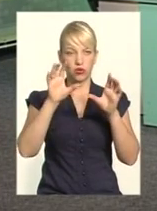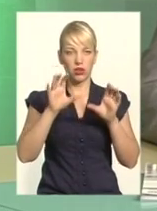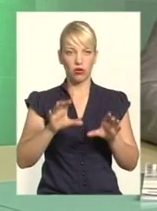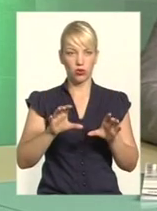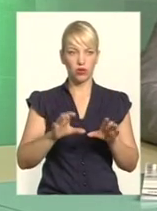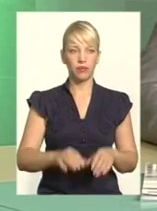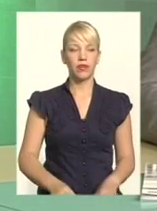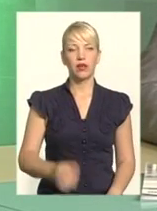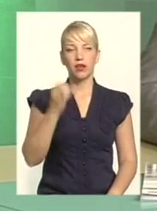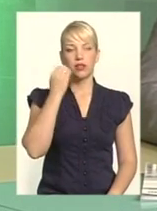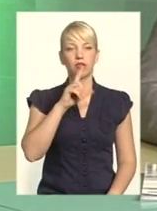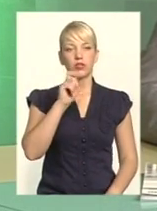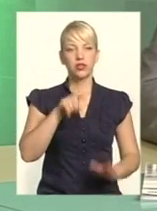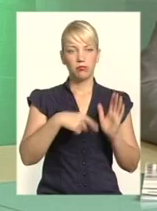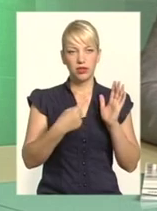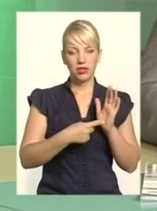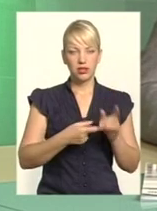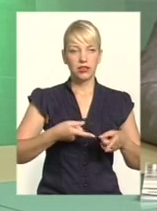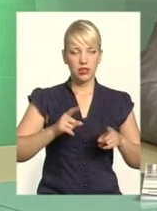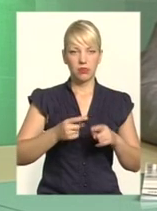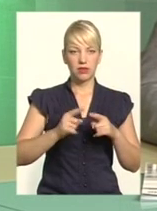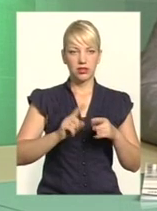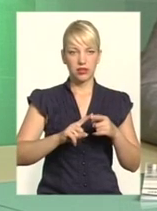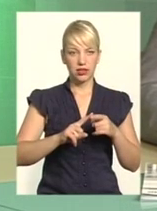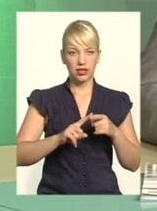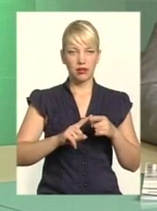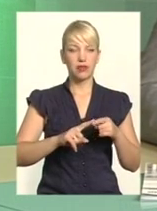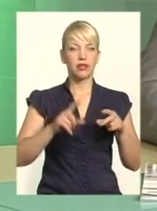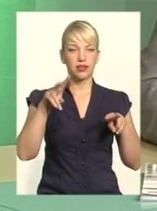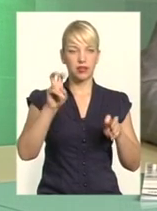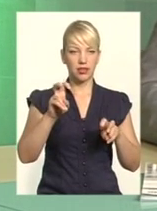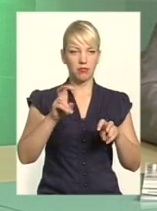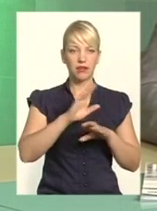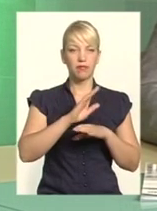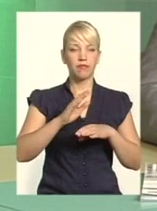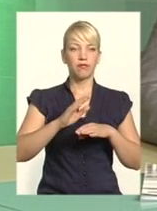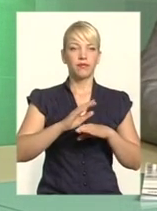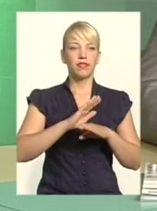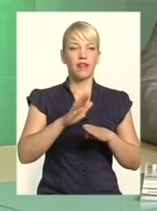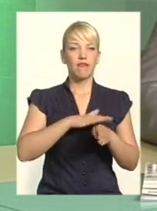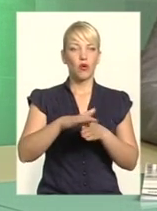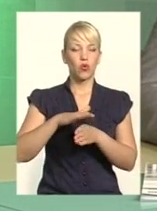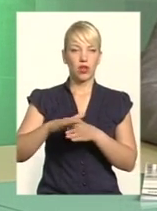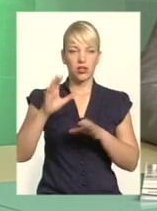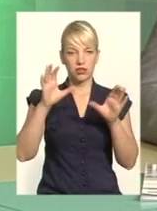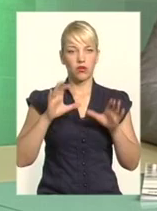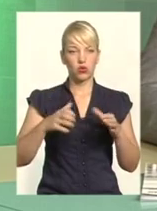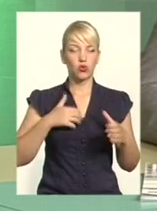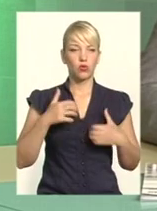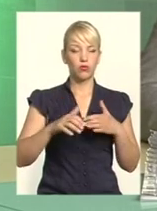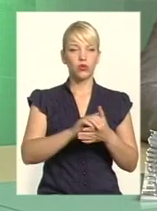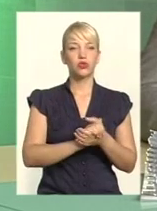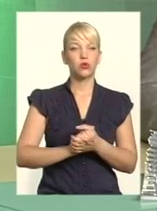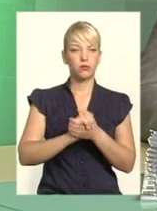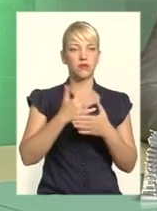запитання. Насправді, дійсно, тема невиконання законів, вона турбує суспільство вже багато років. Але моя думка, що